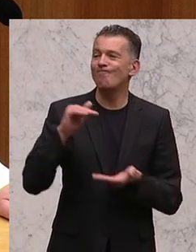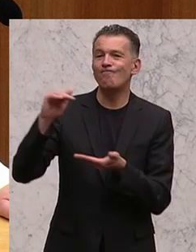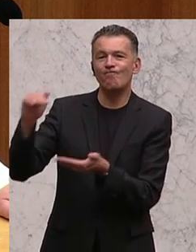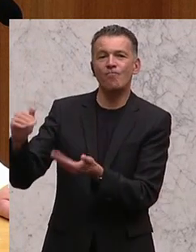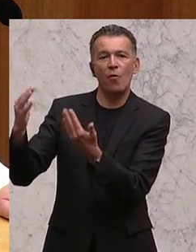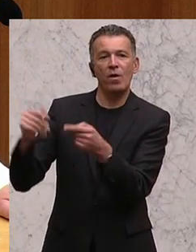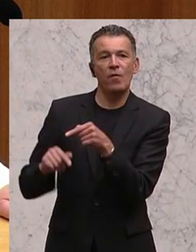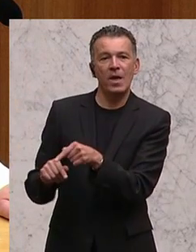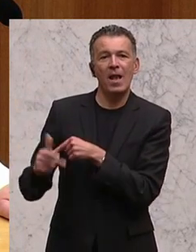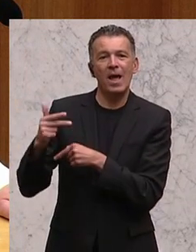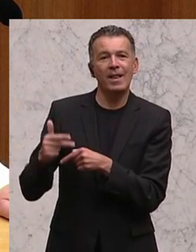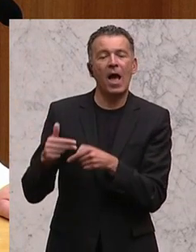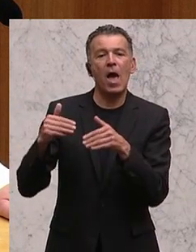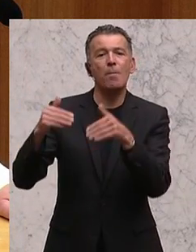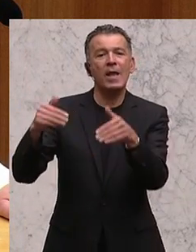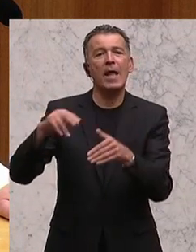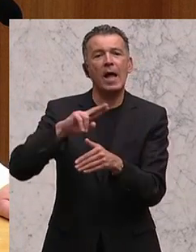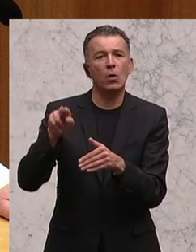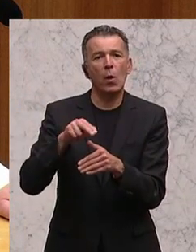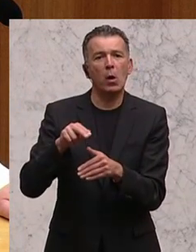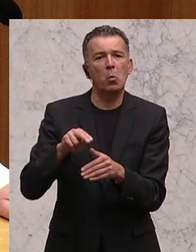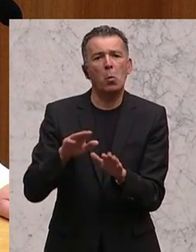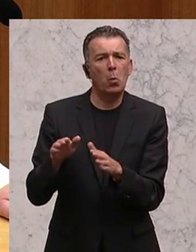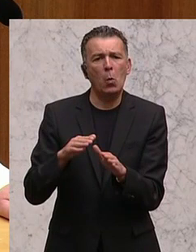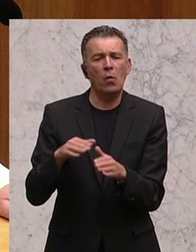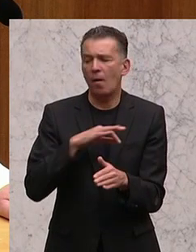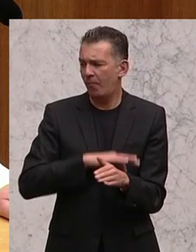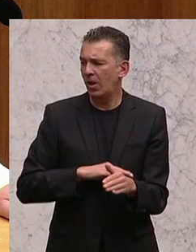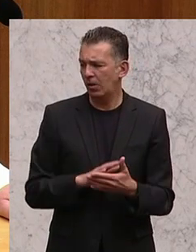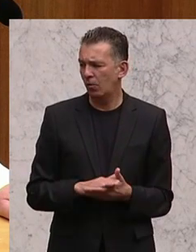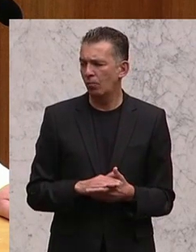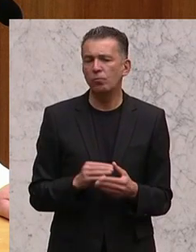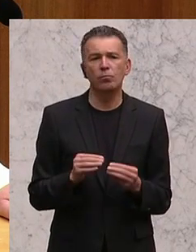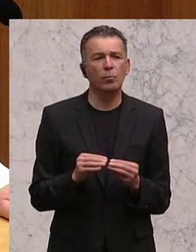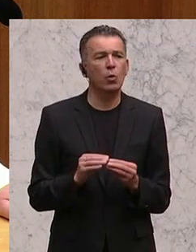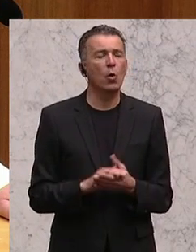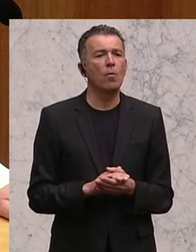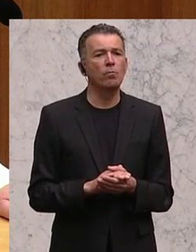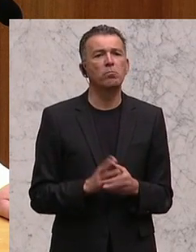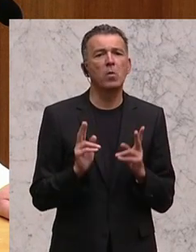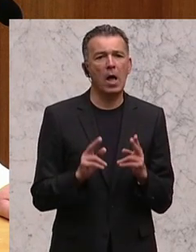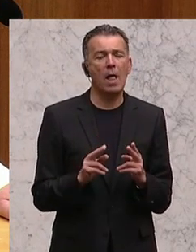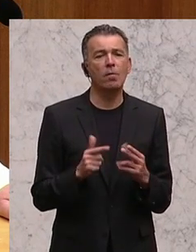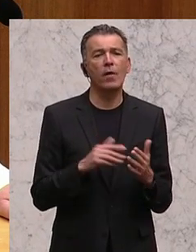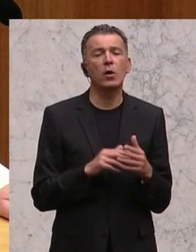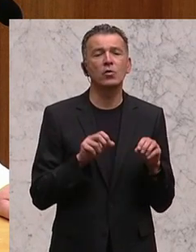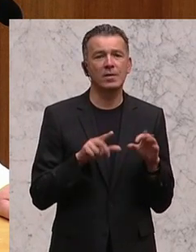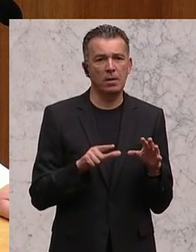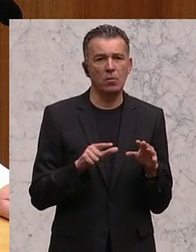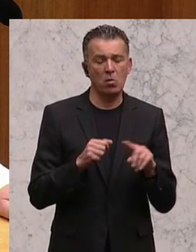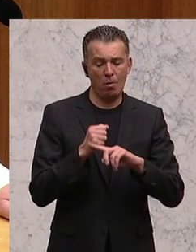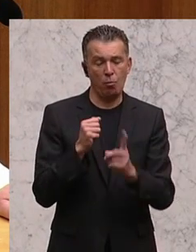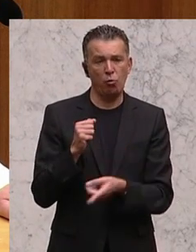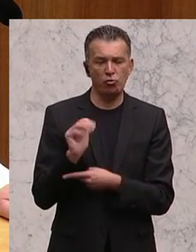der Höhe von 3 Milliarden Euro circa zu leisten. Das kann man aus dem Bundesvoranschlag 2017 entnehmen. Und